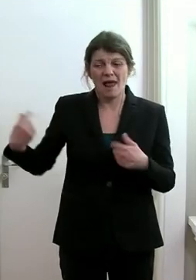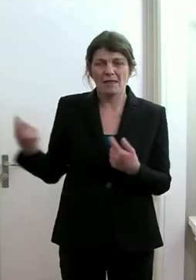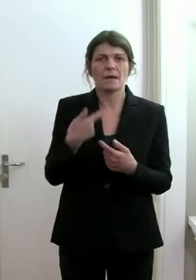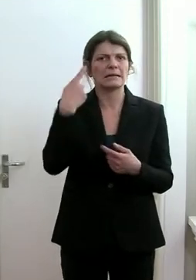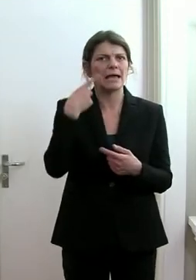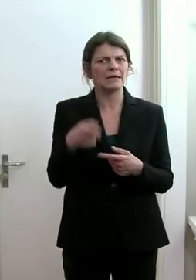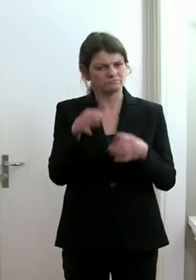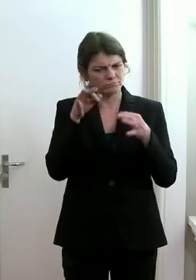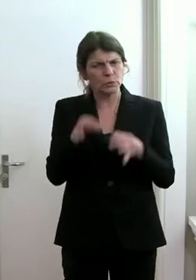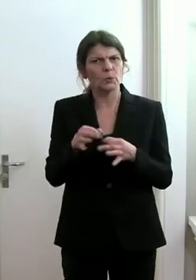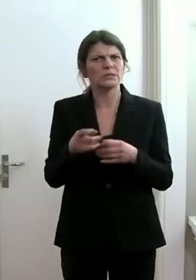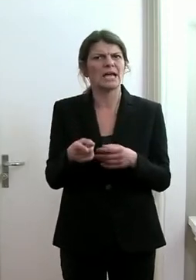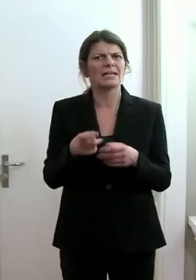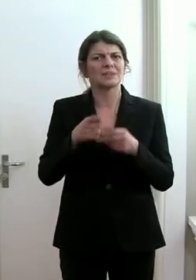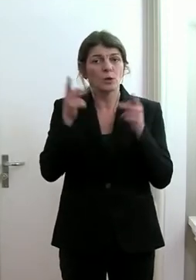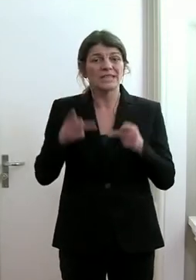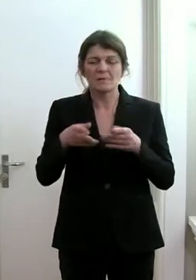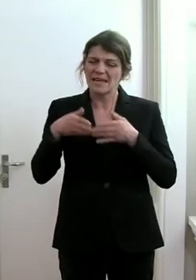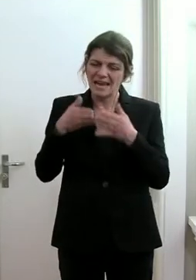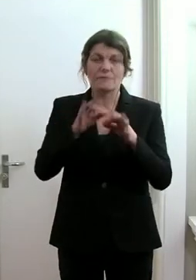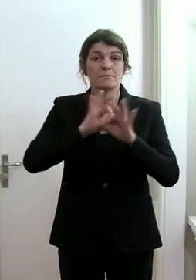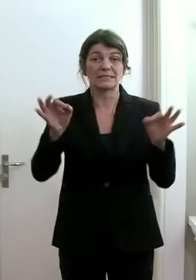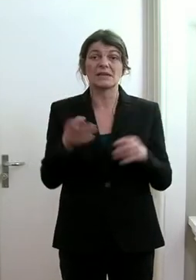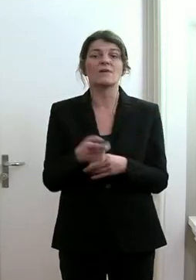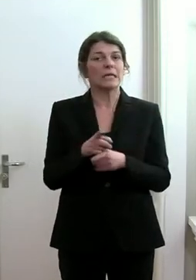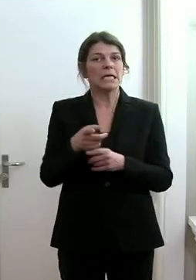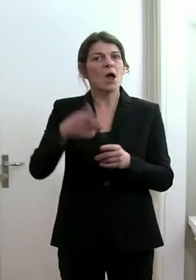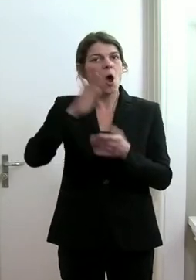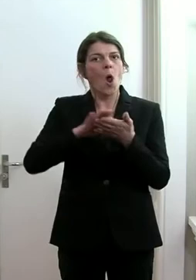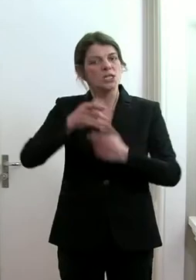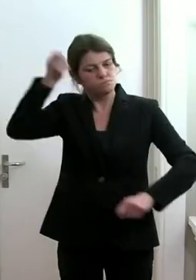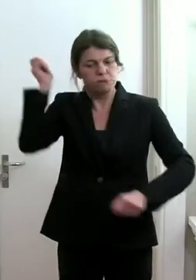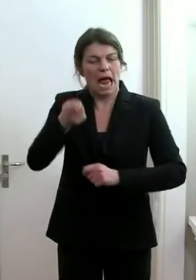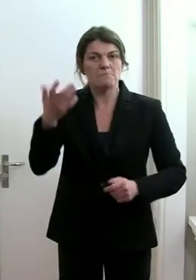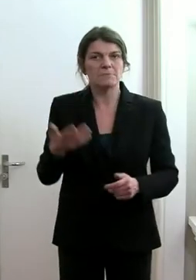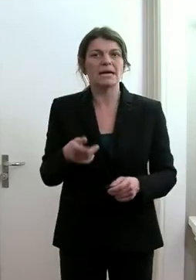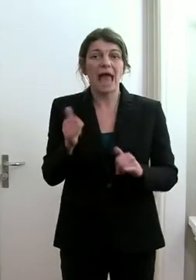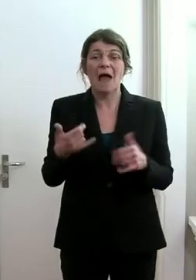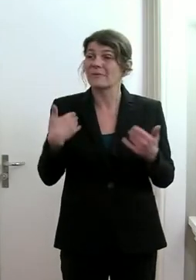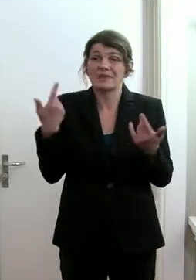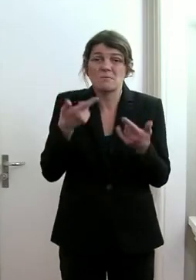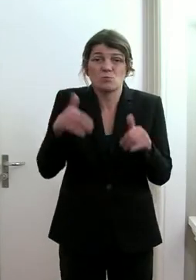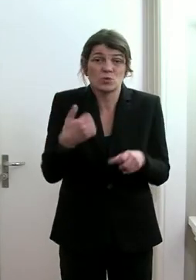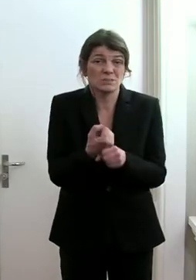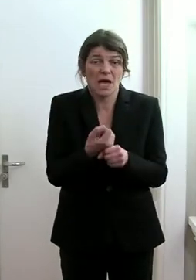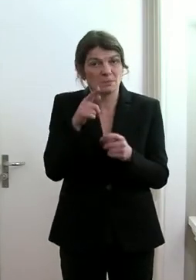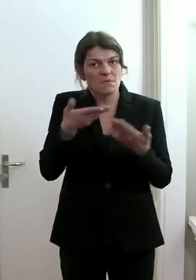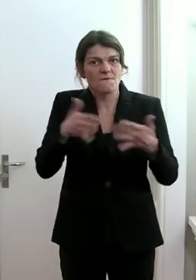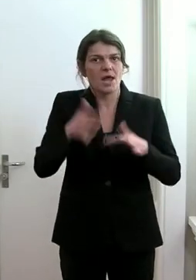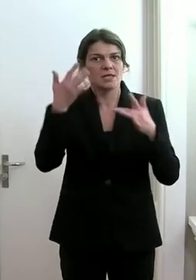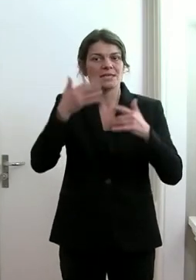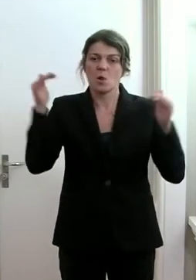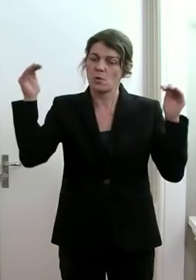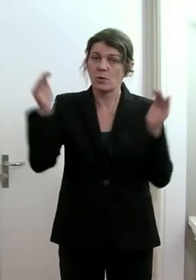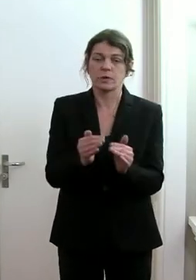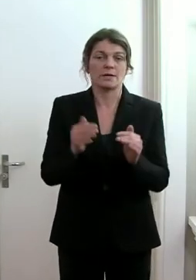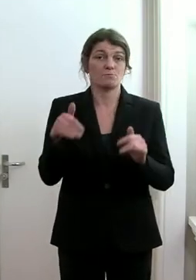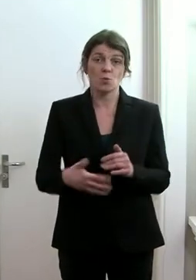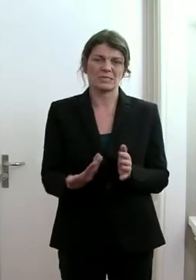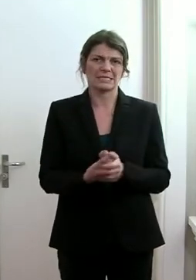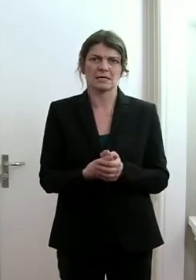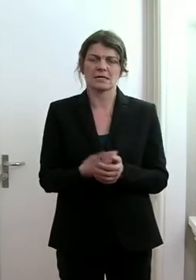Es ist der Holzhamm. Ich weiß es. Aber etwas müssen wir tun, damit wir die Fallzahlen runterkriegen. Und es ist